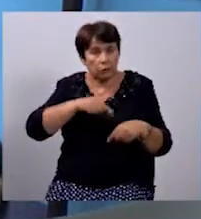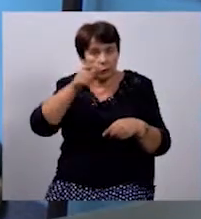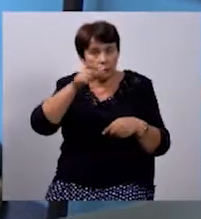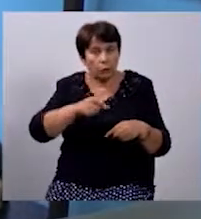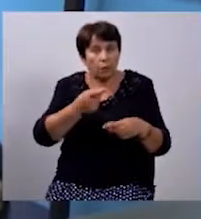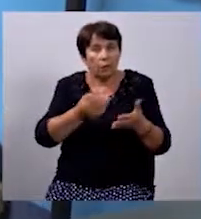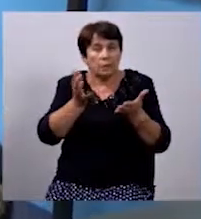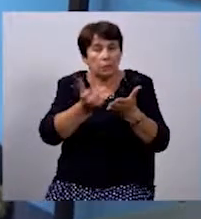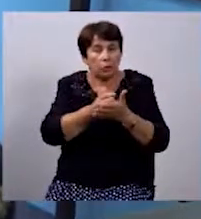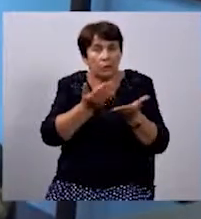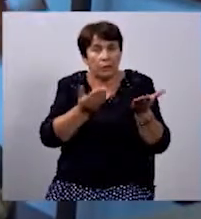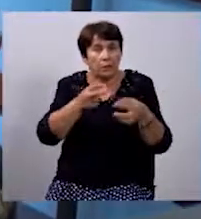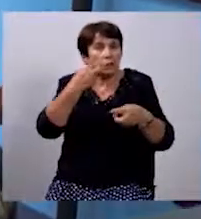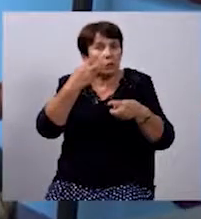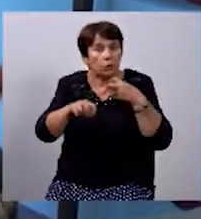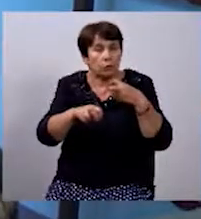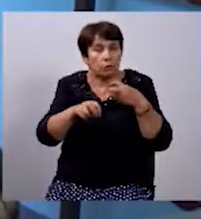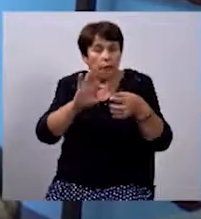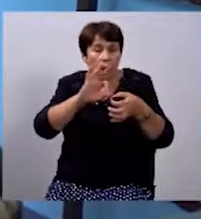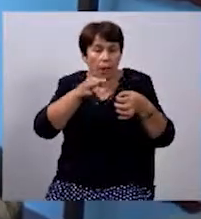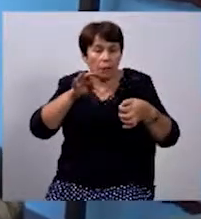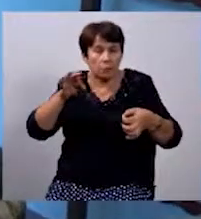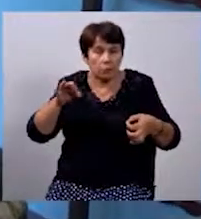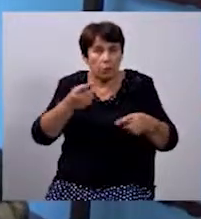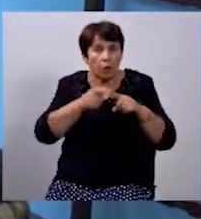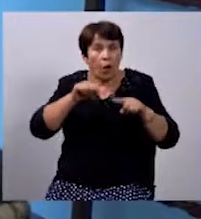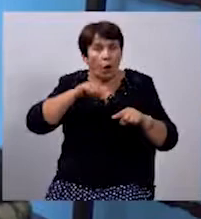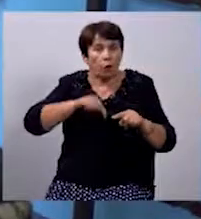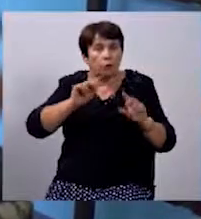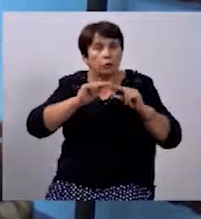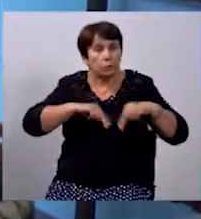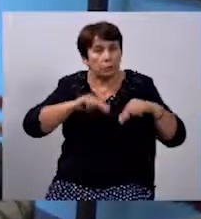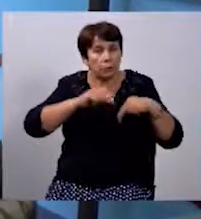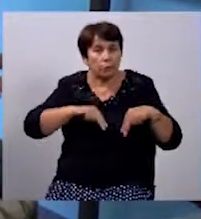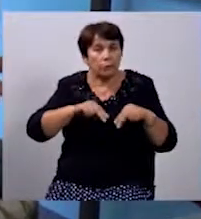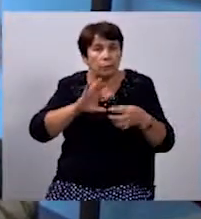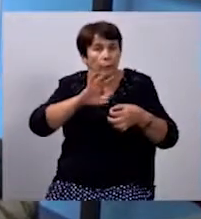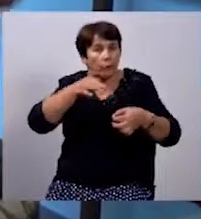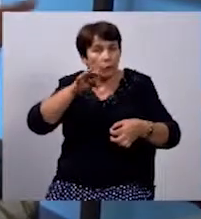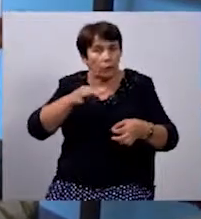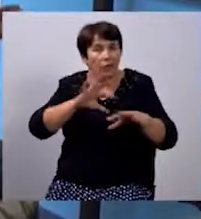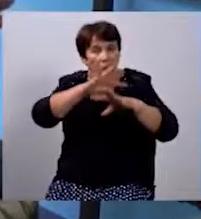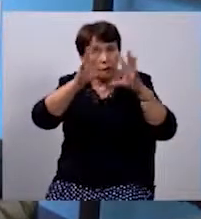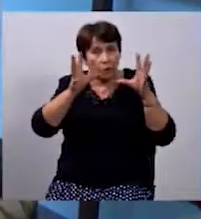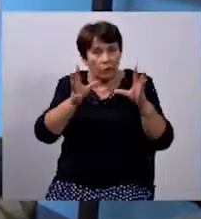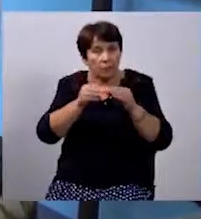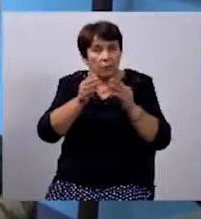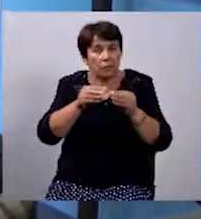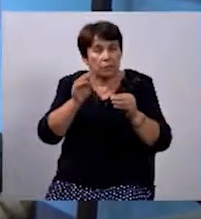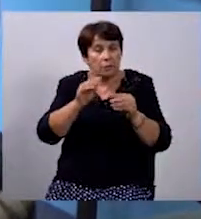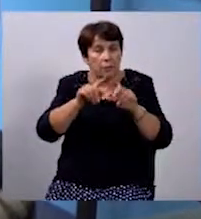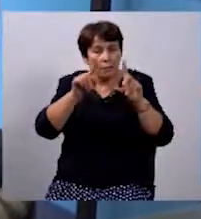знаходимо якийсь розрив в ланцюжку, організм працює наш в ланцюжку цілий. Це є ціла система.